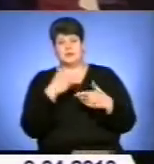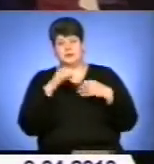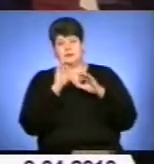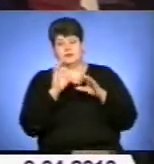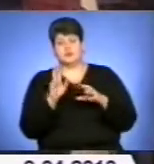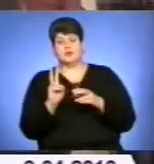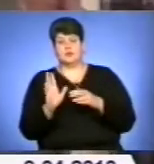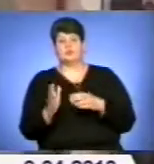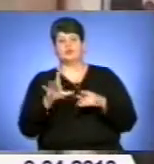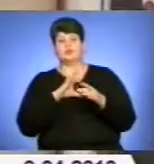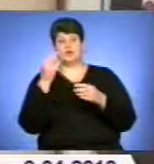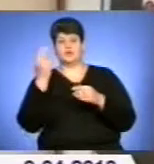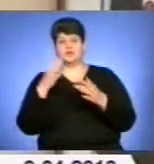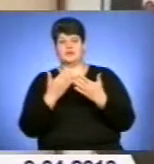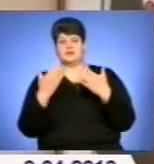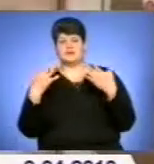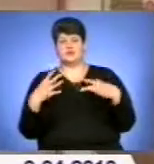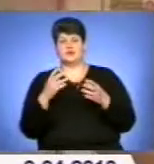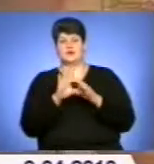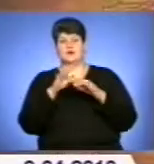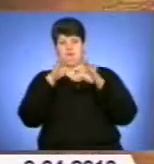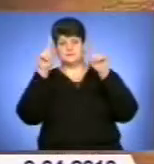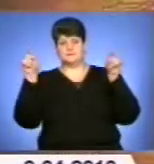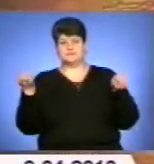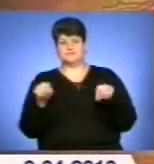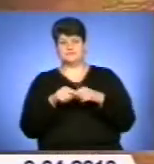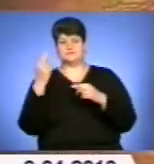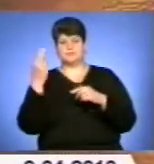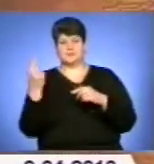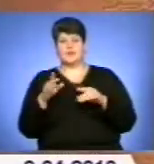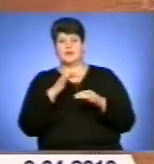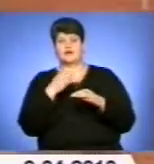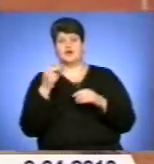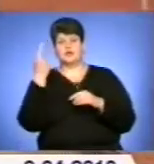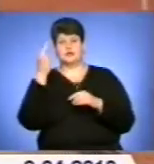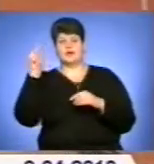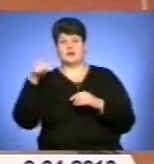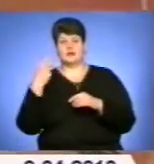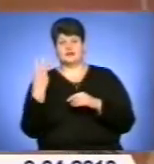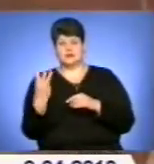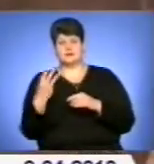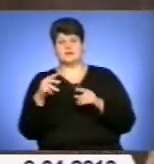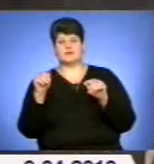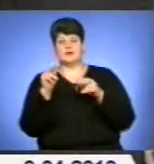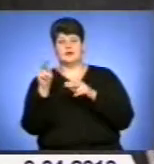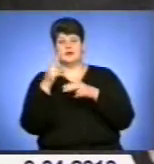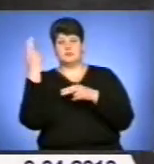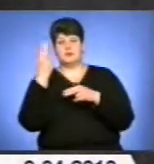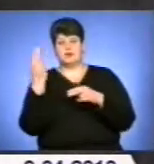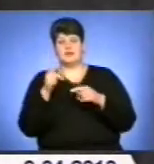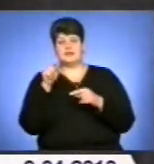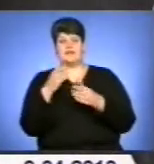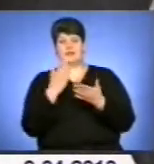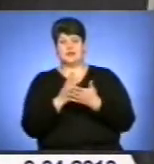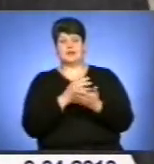художня виставка, яка вмістила понад 30 полотен. Третину картин створили молоді люди, які потрапили у залежність від наркотиків і нині намагаються